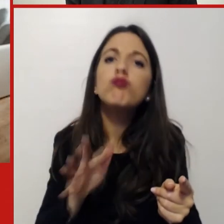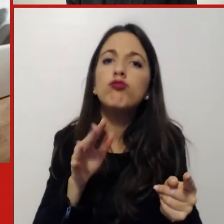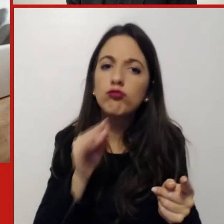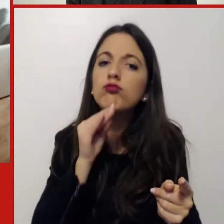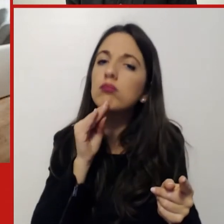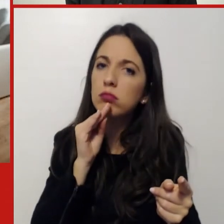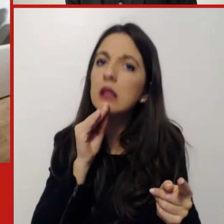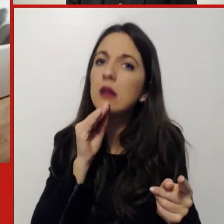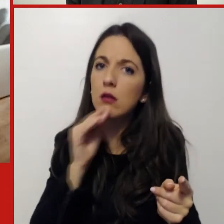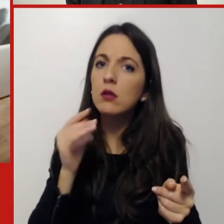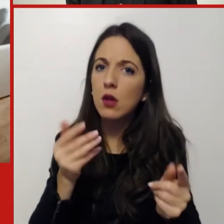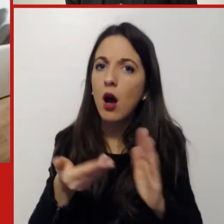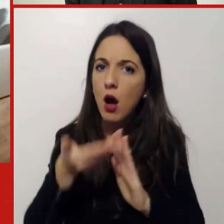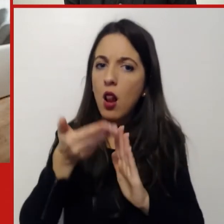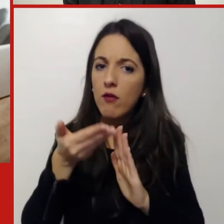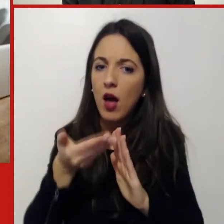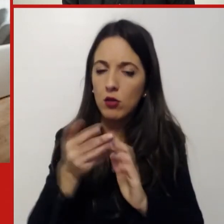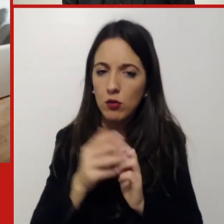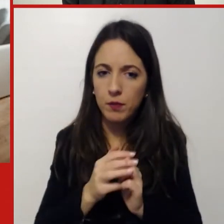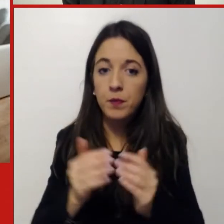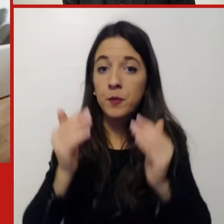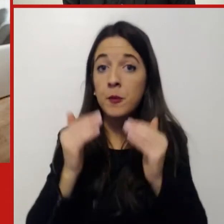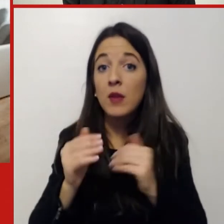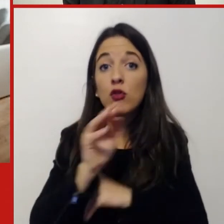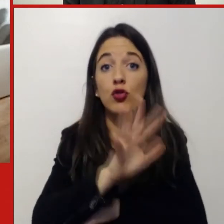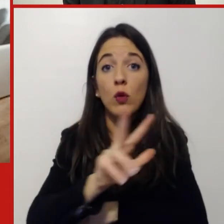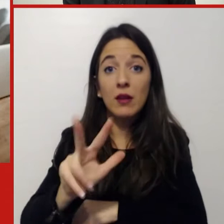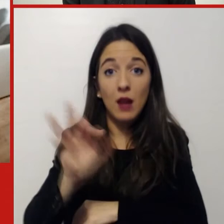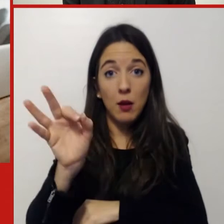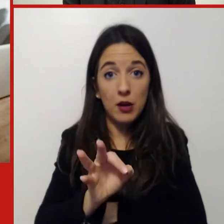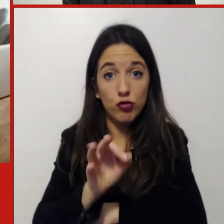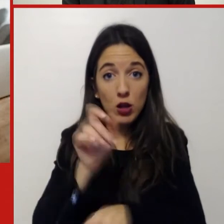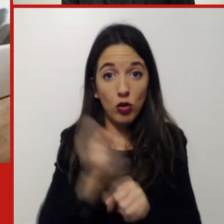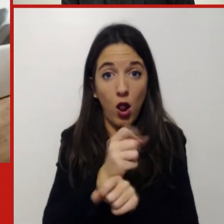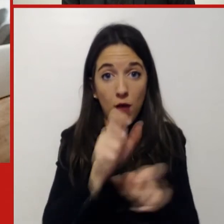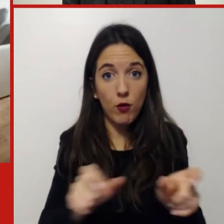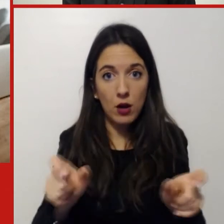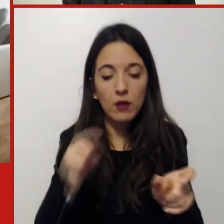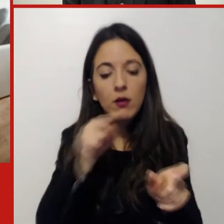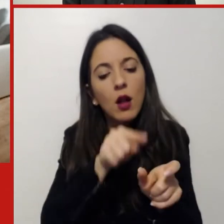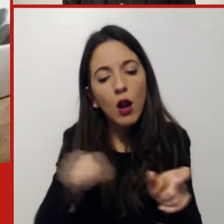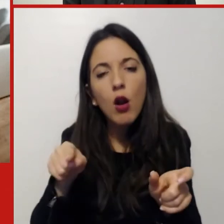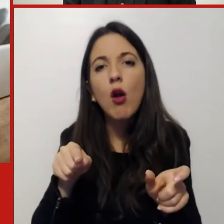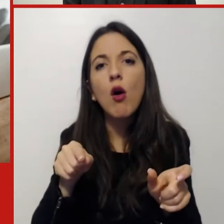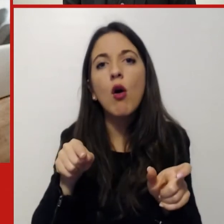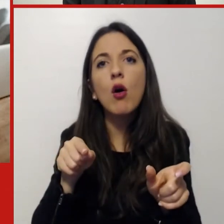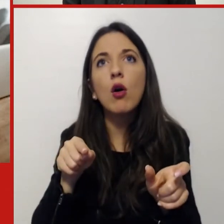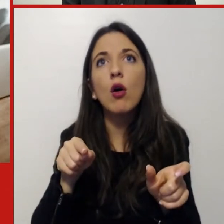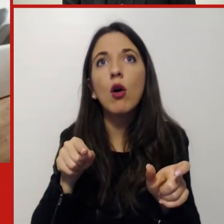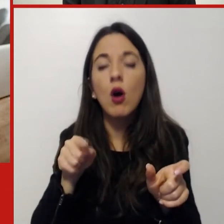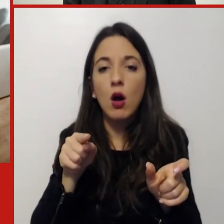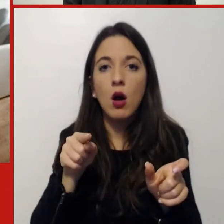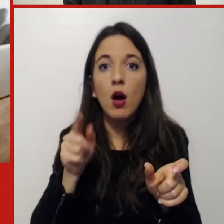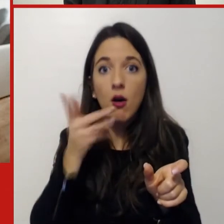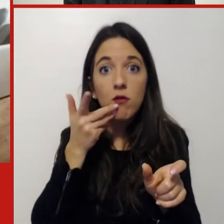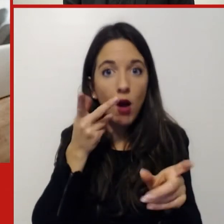cambiamento di mood. C'è un 53% dei lavoratori che invece intende passare a questo modello di